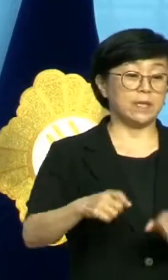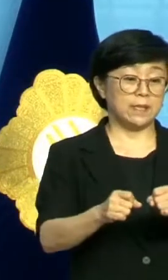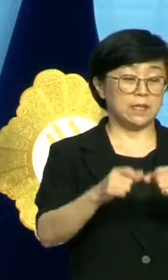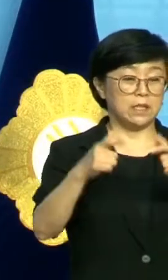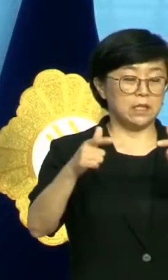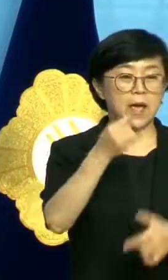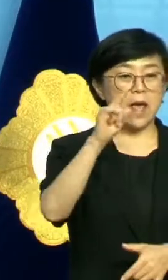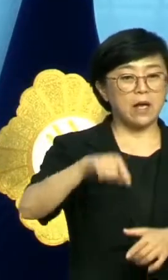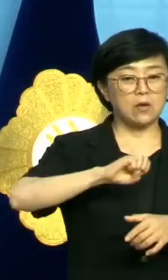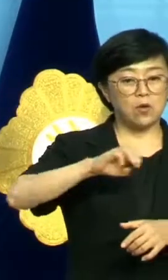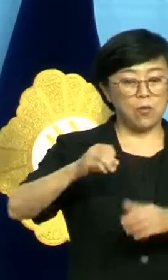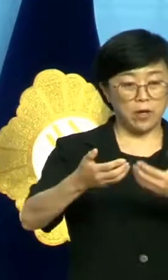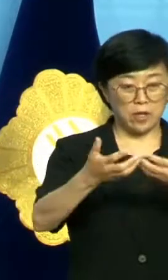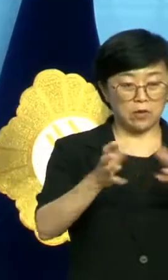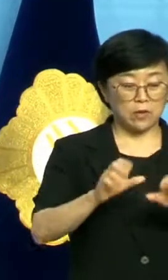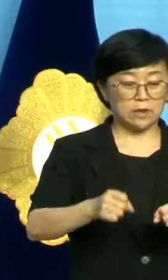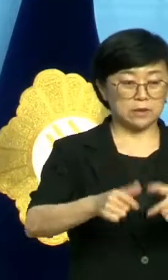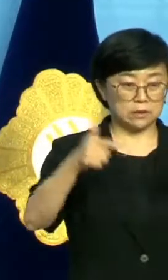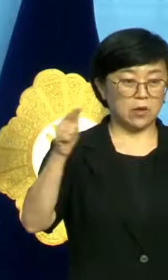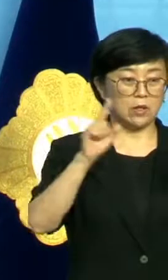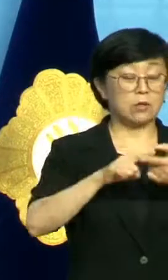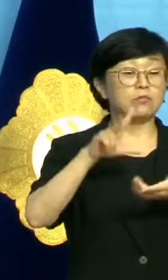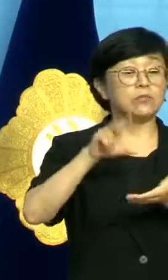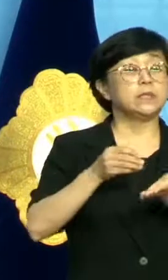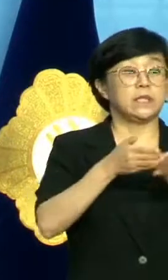지역 여론 수렴에 대해 문제 제기를 했습니다.